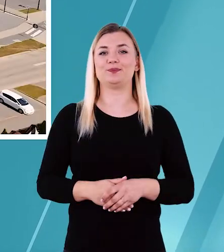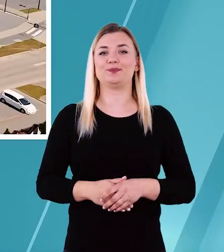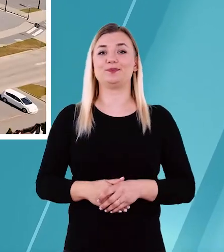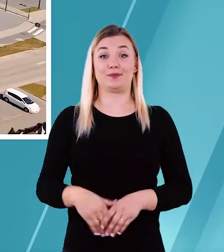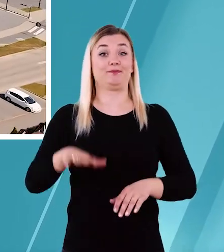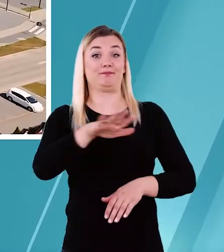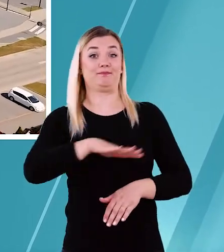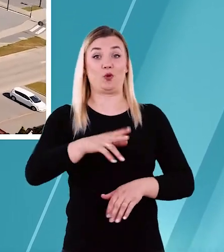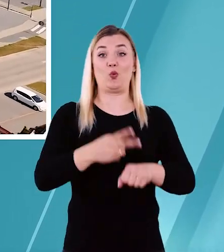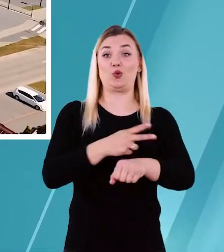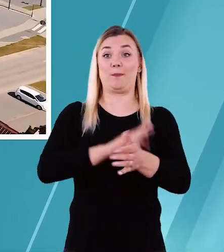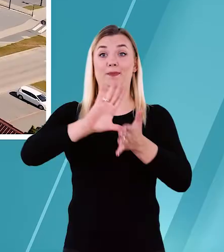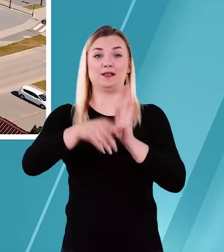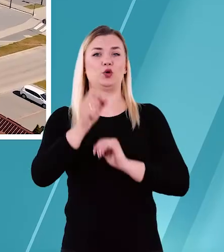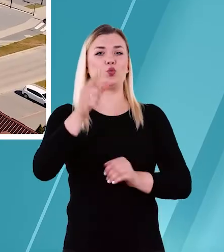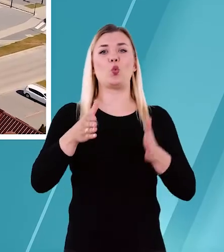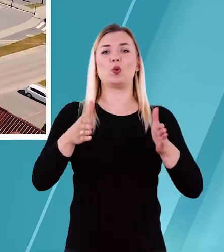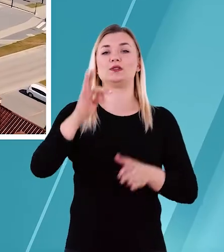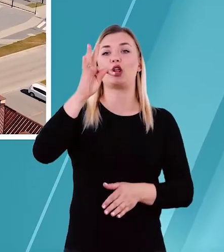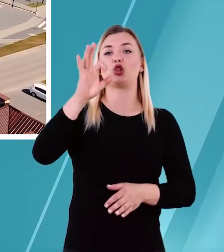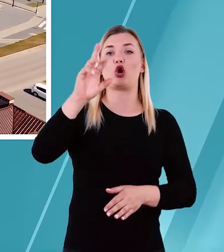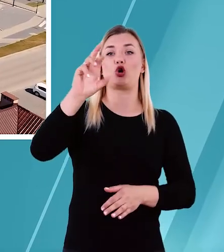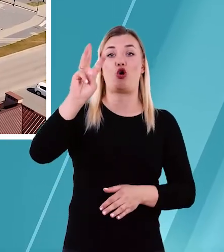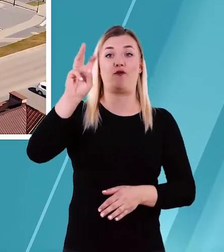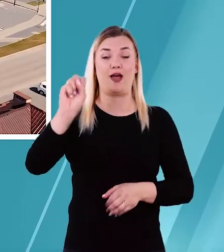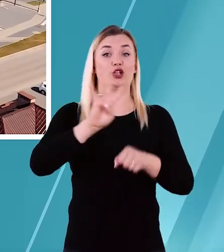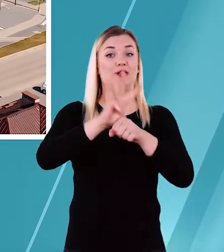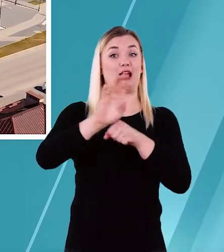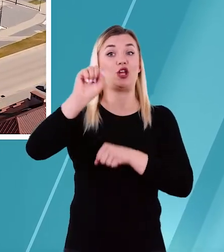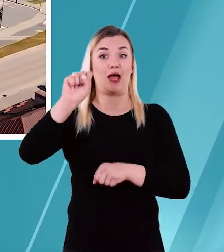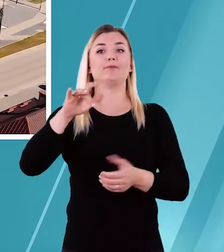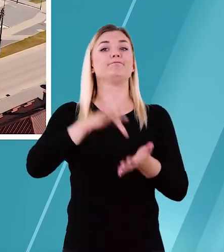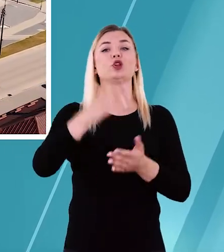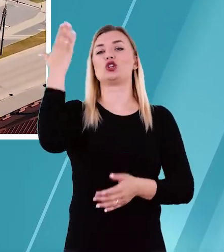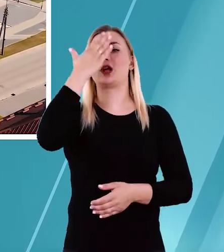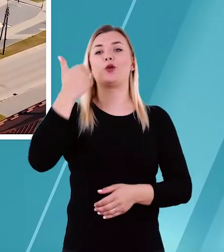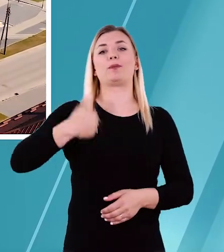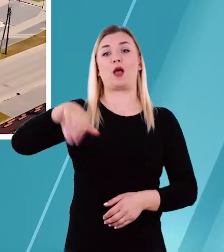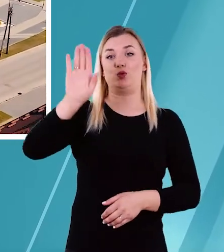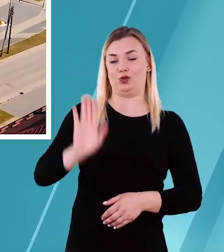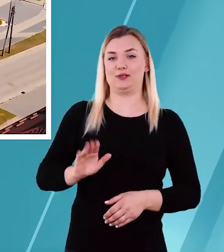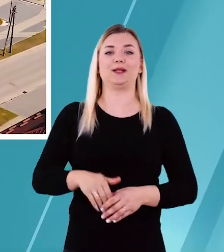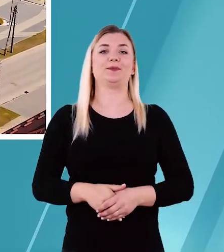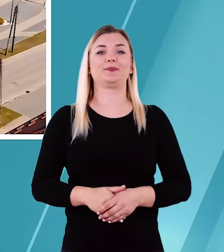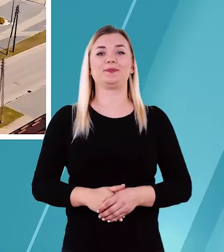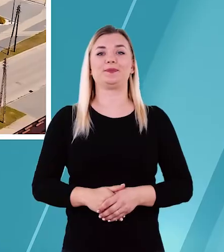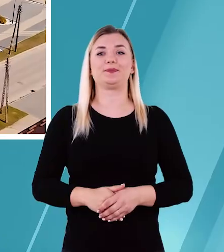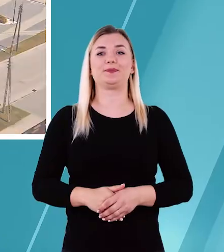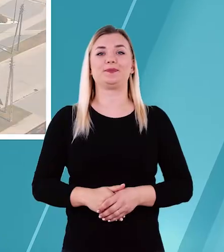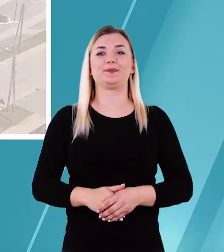Siedziba Urzędu Miejskiego znajduje się przy ulicy Torowej 14a w Czarnej Białostockiej.